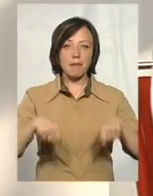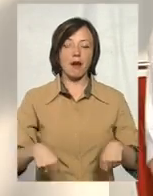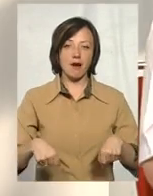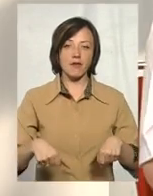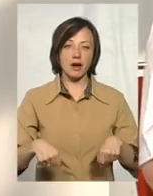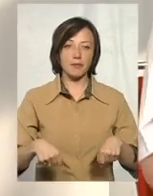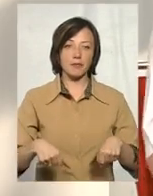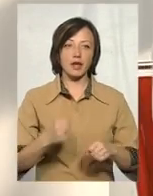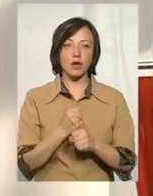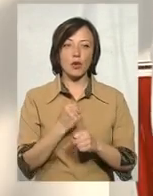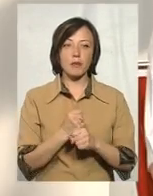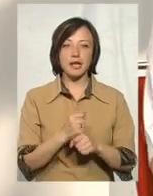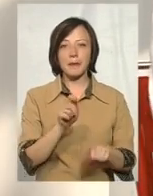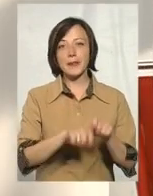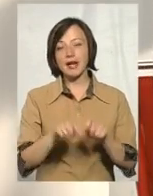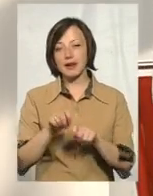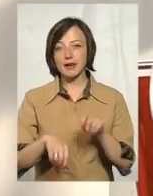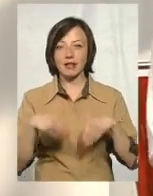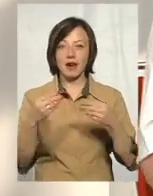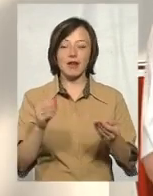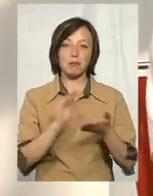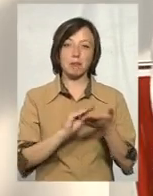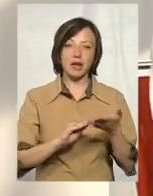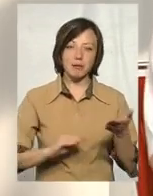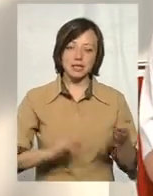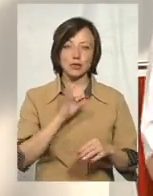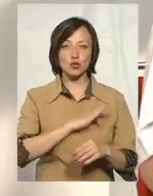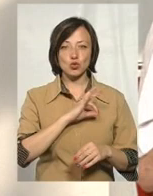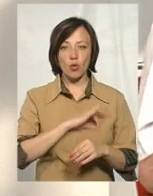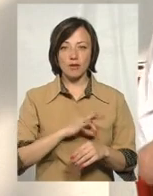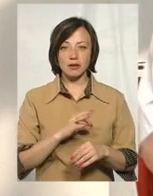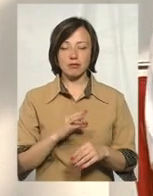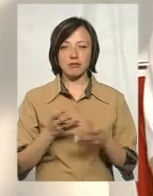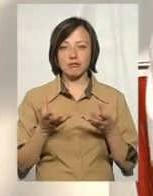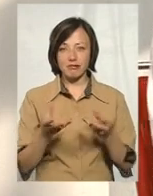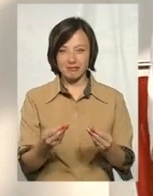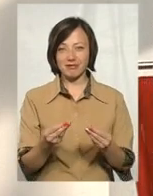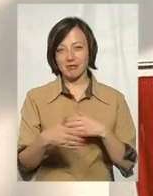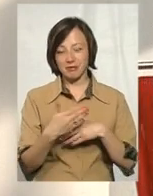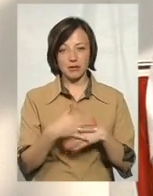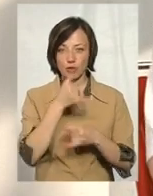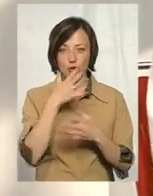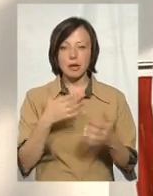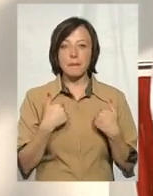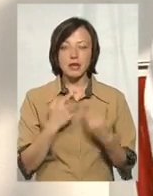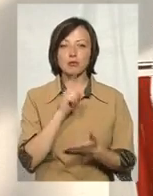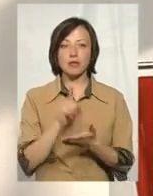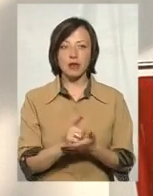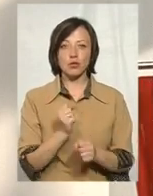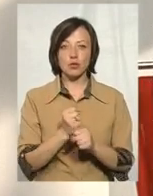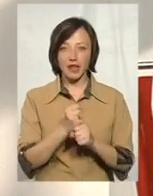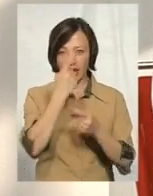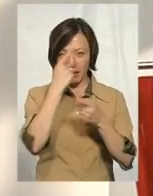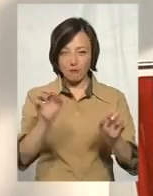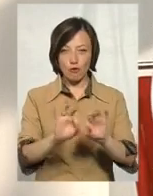робити певні перевірки, давати приписи, застосовувати заходи адмінпливу. Ми можемо тільки, і зобов'язані робимо це,